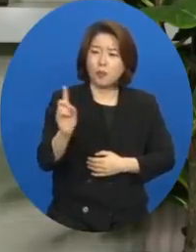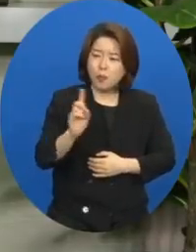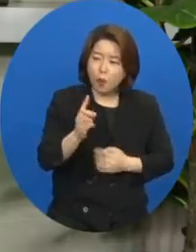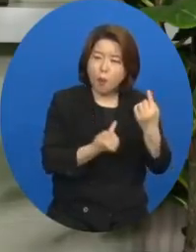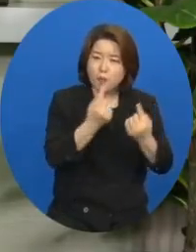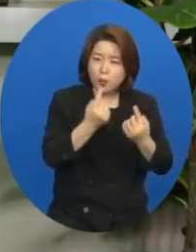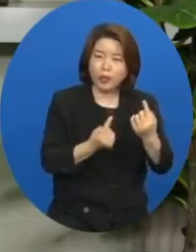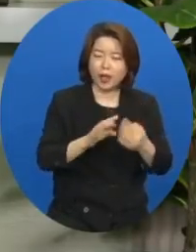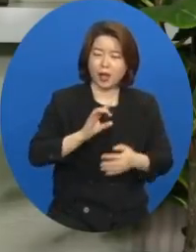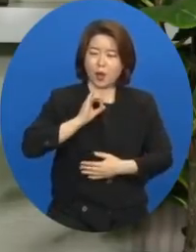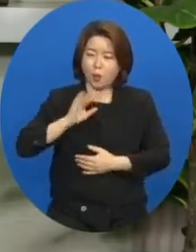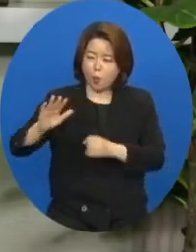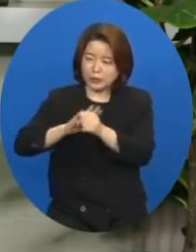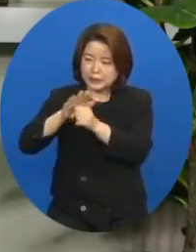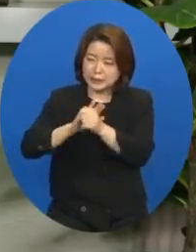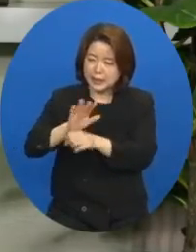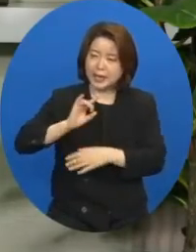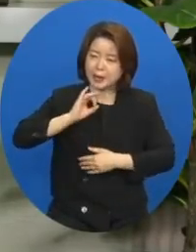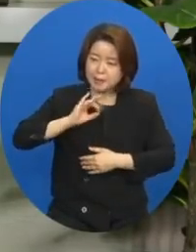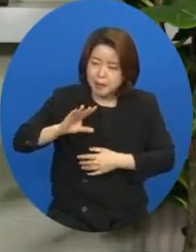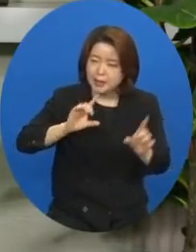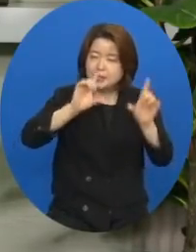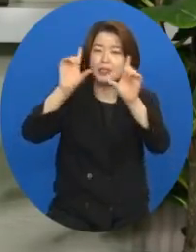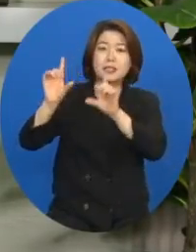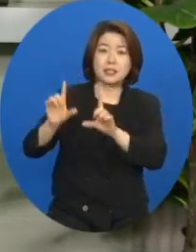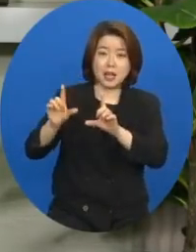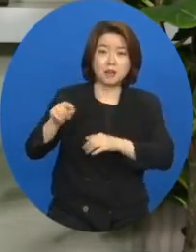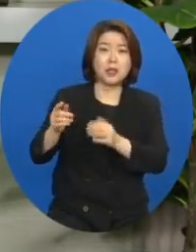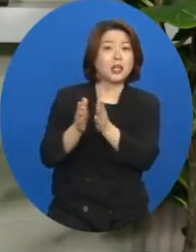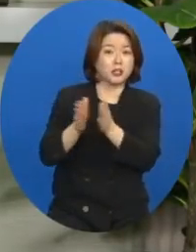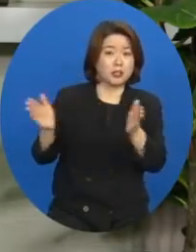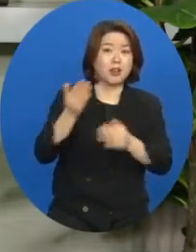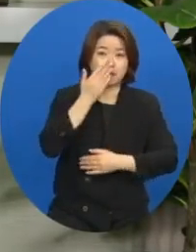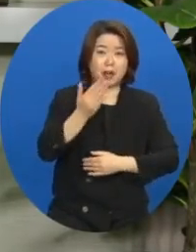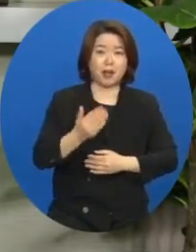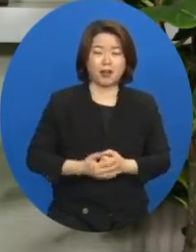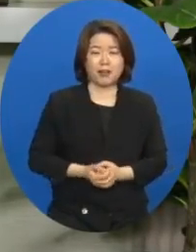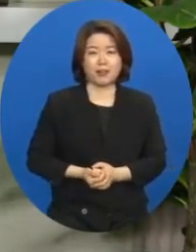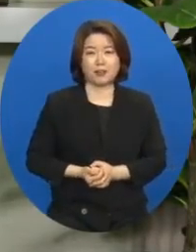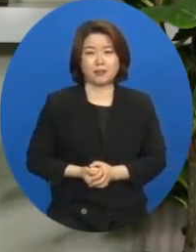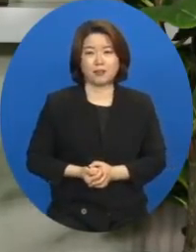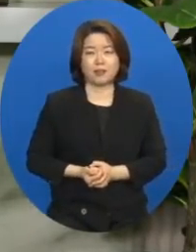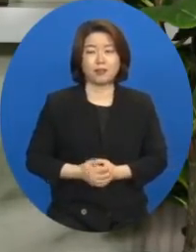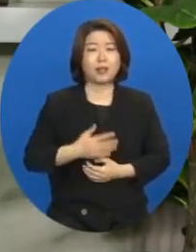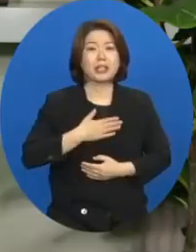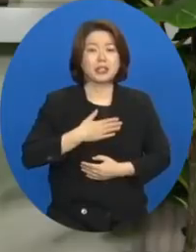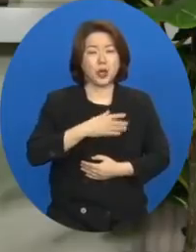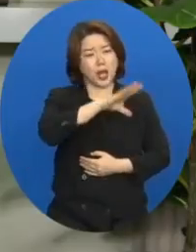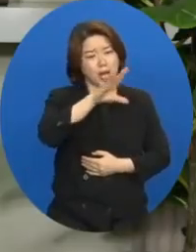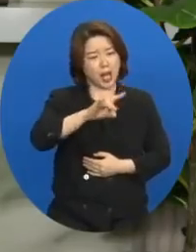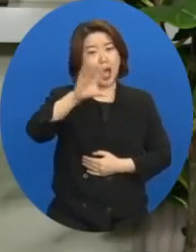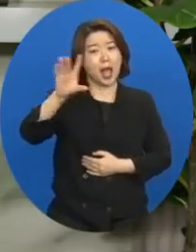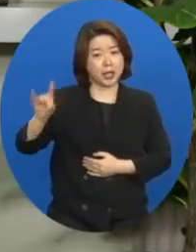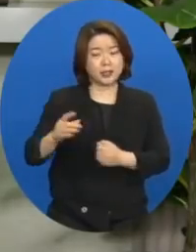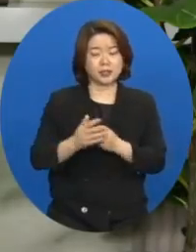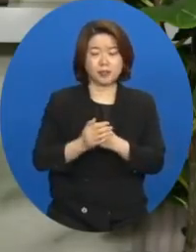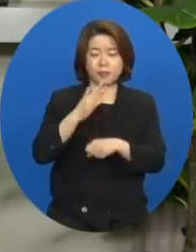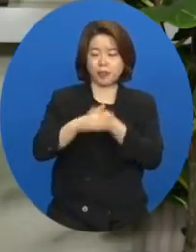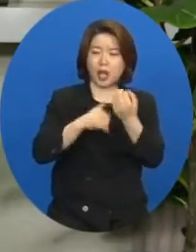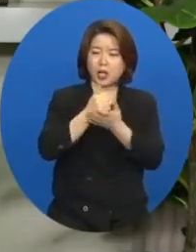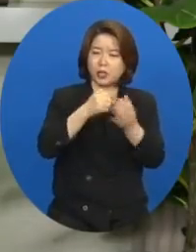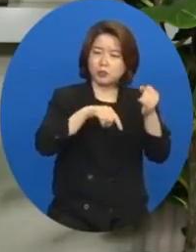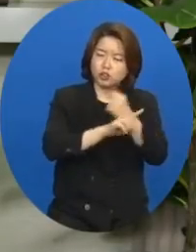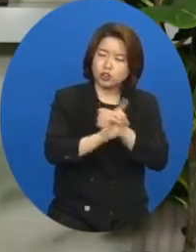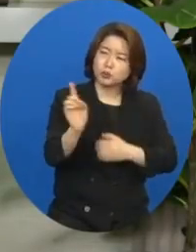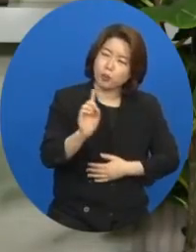오직 사랑만 하며 사는 삶이 시작이 되었습니다. 저는 때때로 하나님의 뜻이